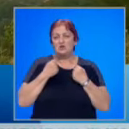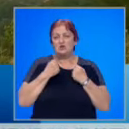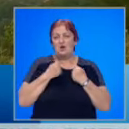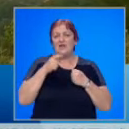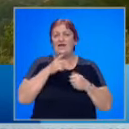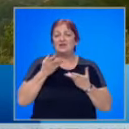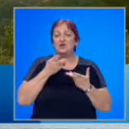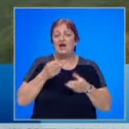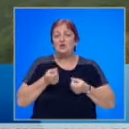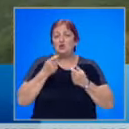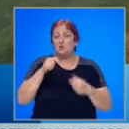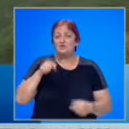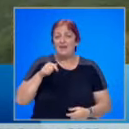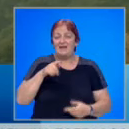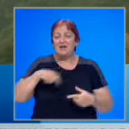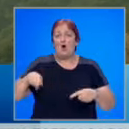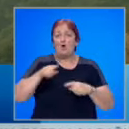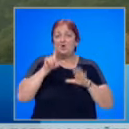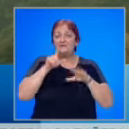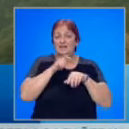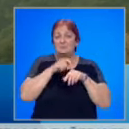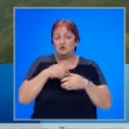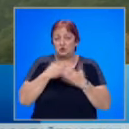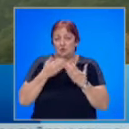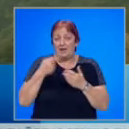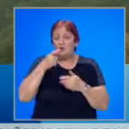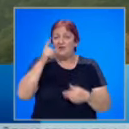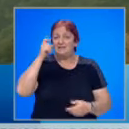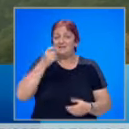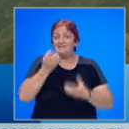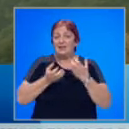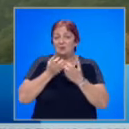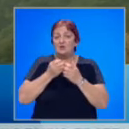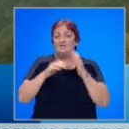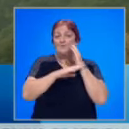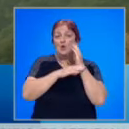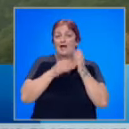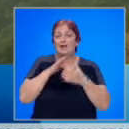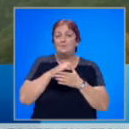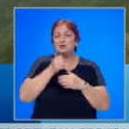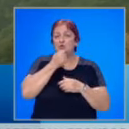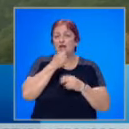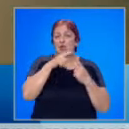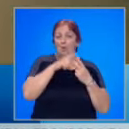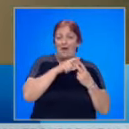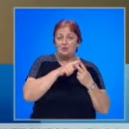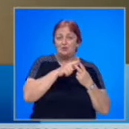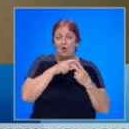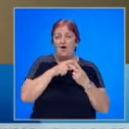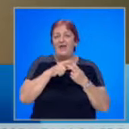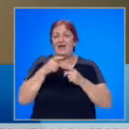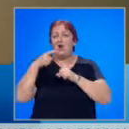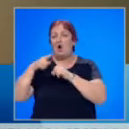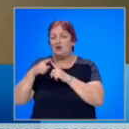Иначе какво се случва днес? Около 7 часа сутринта е подаден сигнал за пожар в гората между селата Петрово и